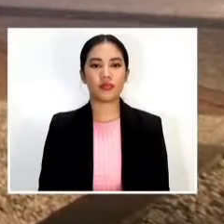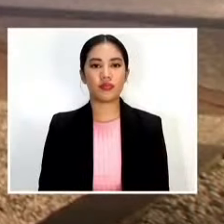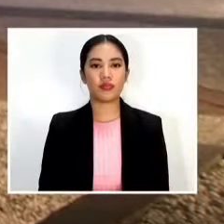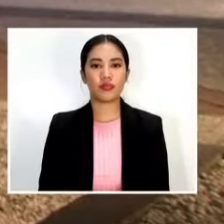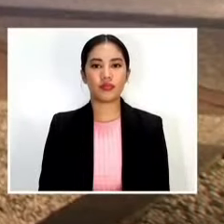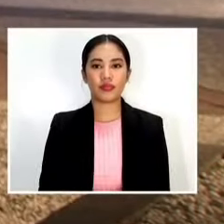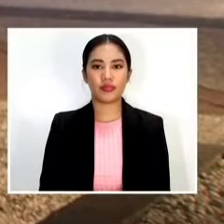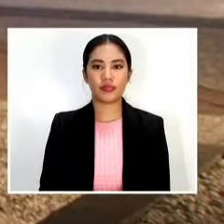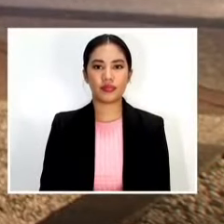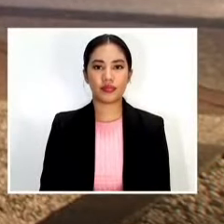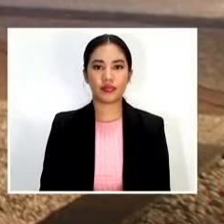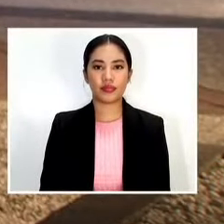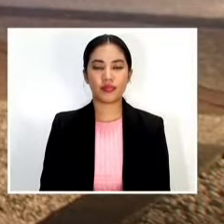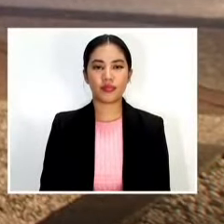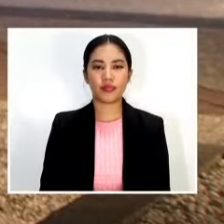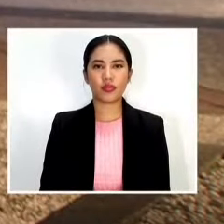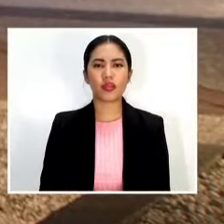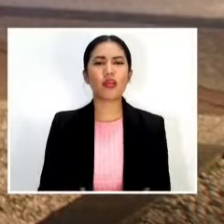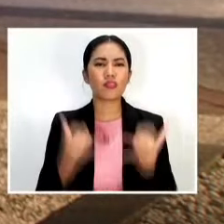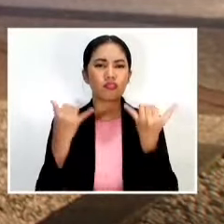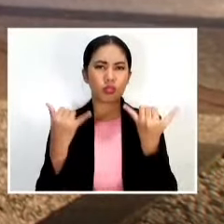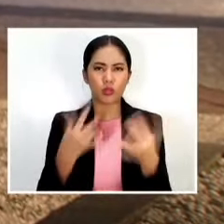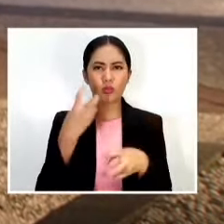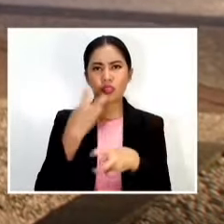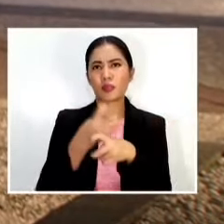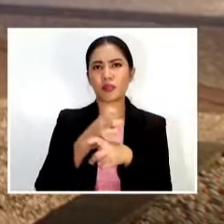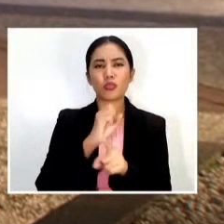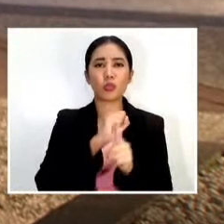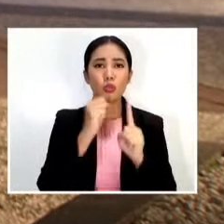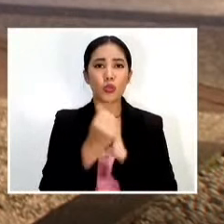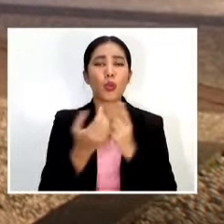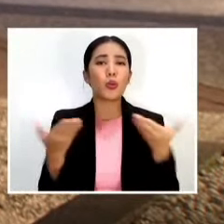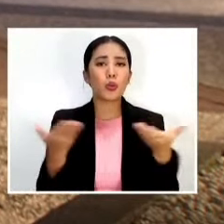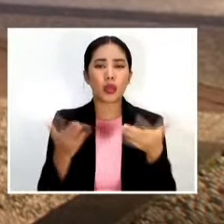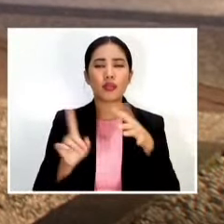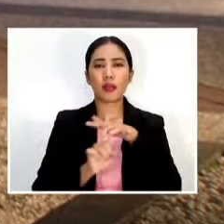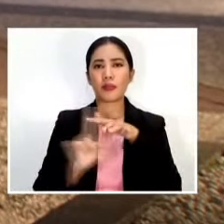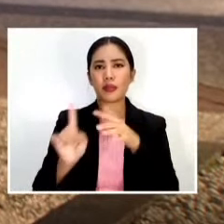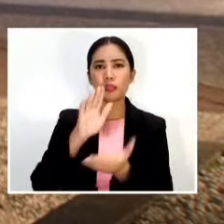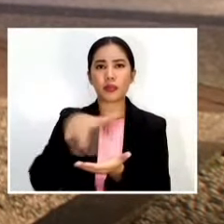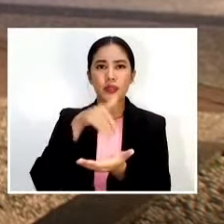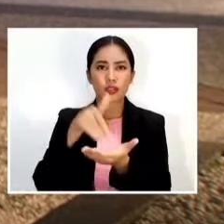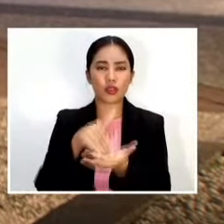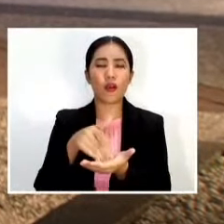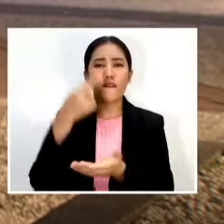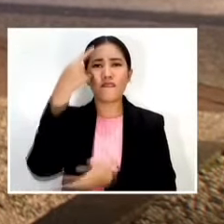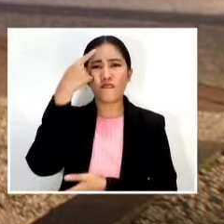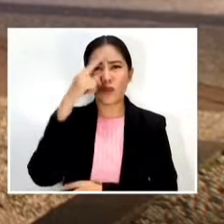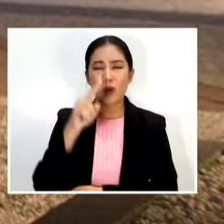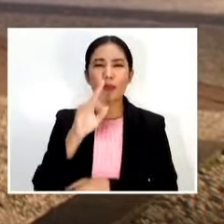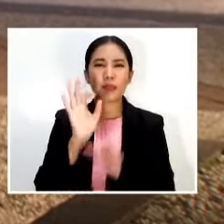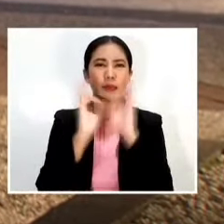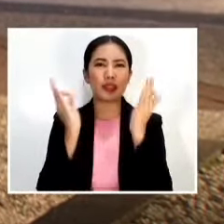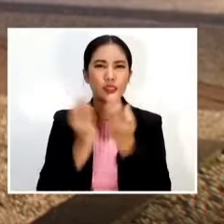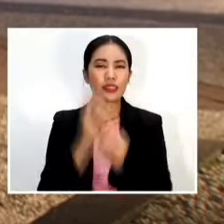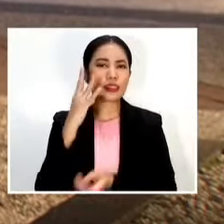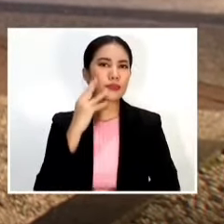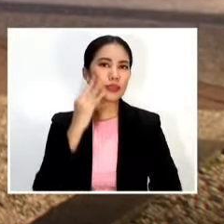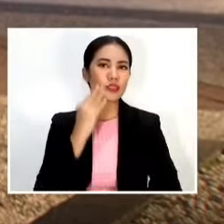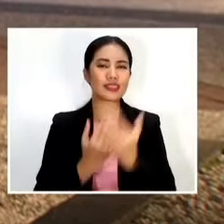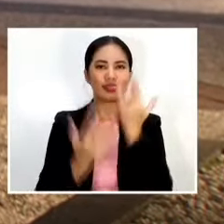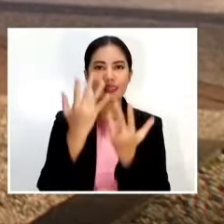pahirapan po ang sitwasyon sa evacuation site ng higit walumpung pamilyang nasunugan sa Tondo Maynila noong lunes